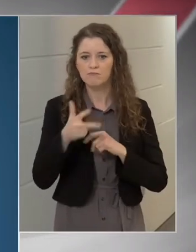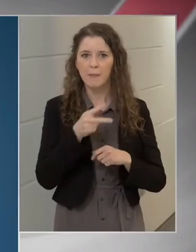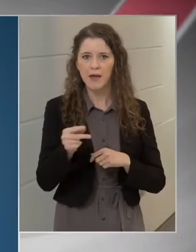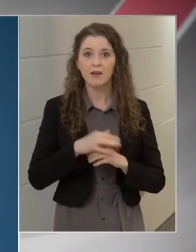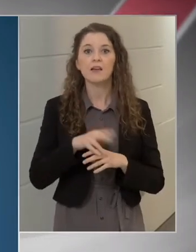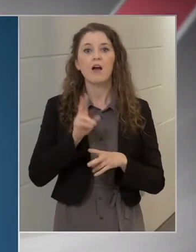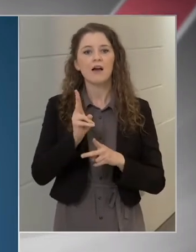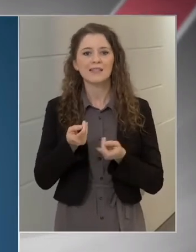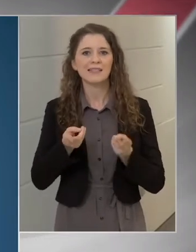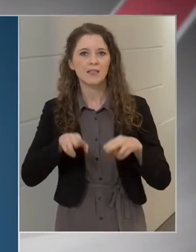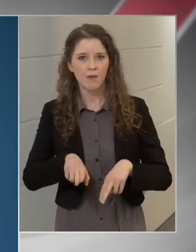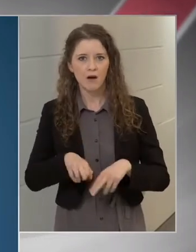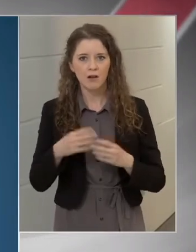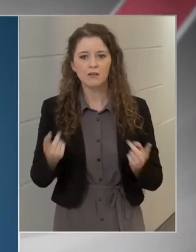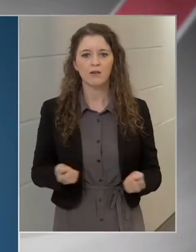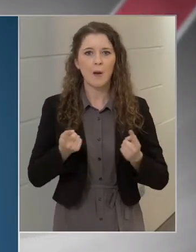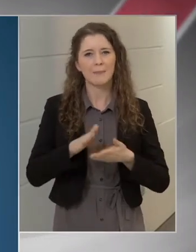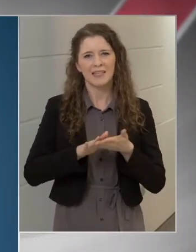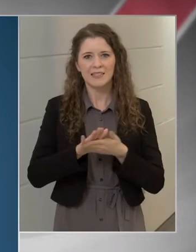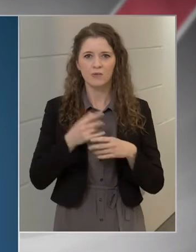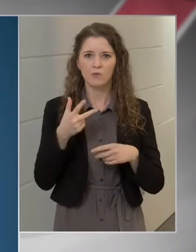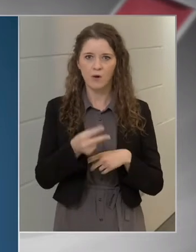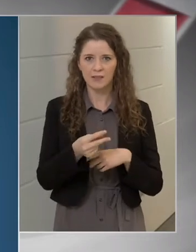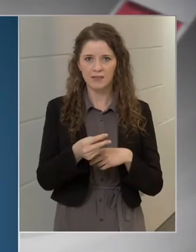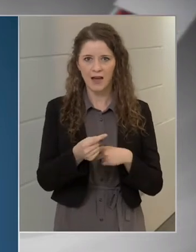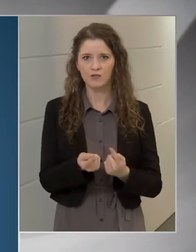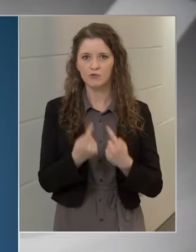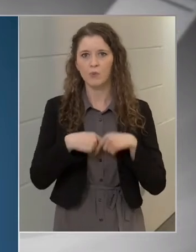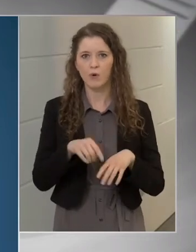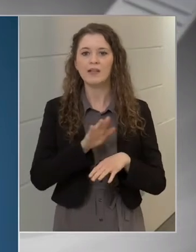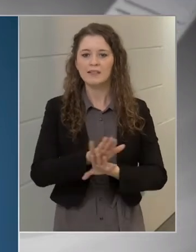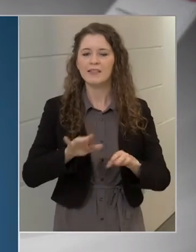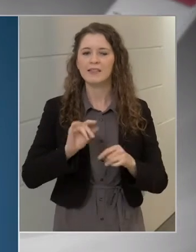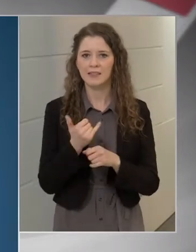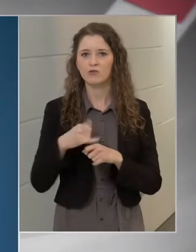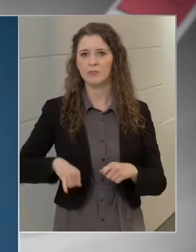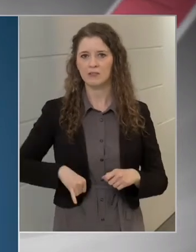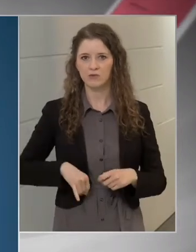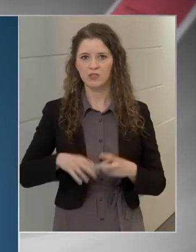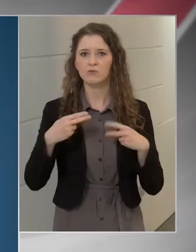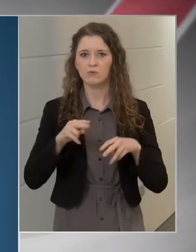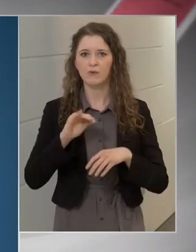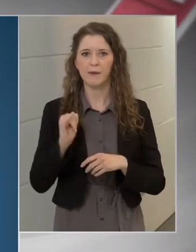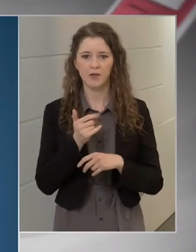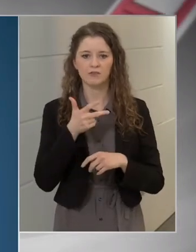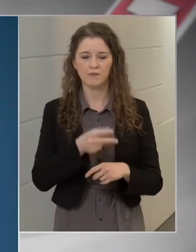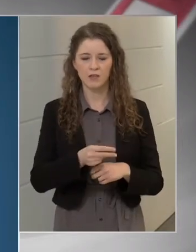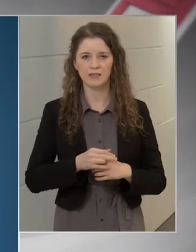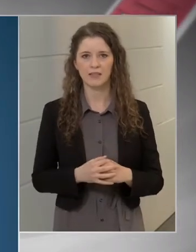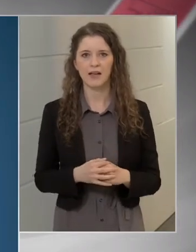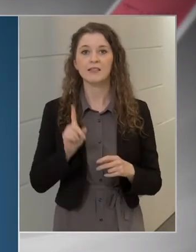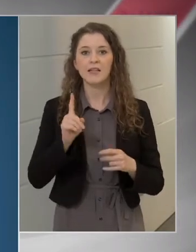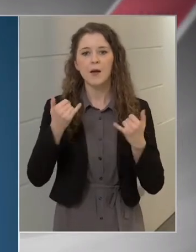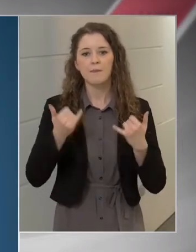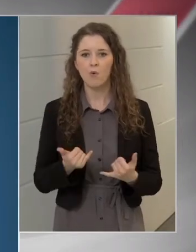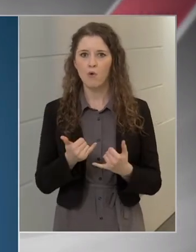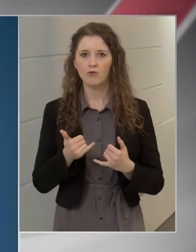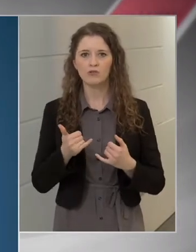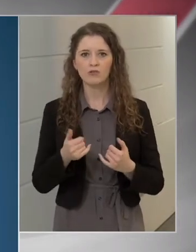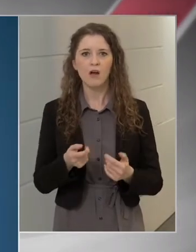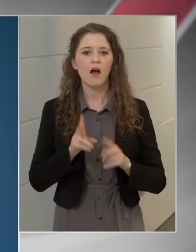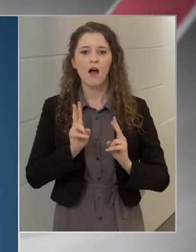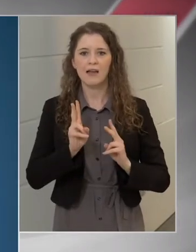kimaradtak a kampányszerű oltásból, részükre is biztosítani fogjuk továbbra is a vakcinákat, de most a preferencia